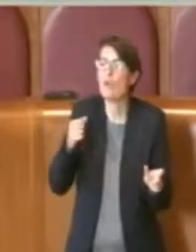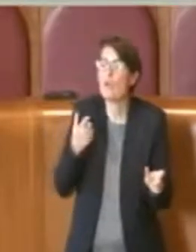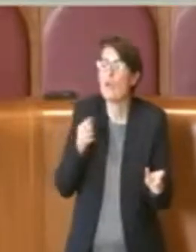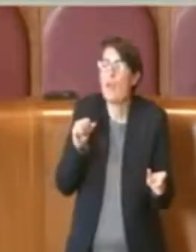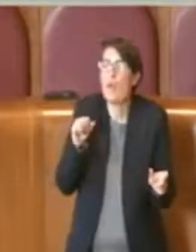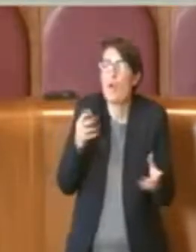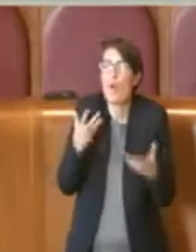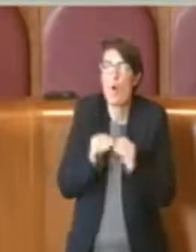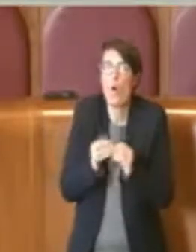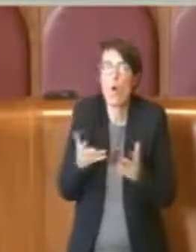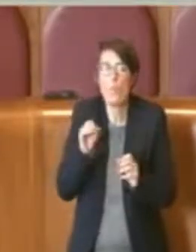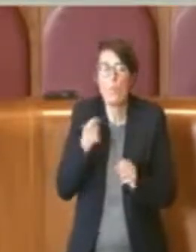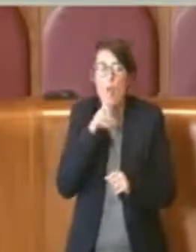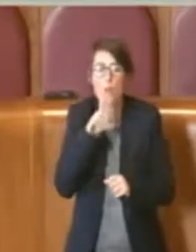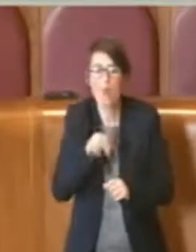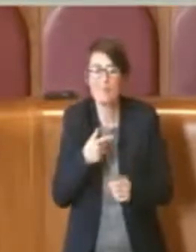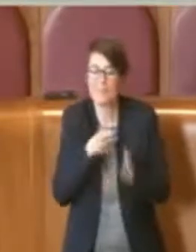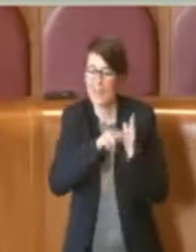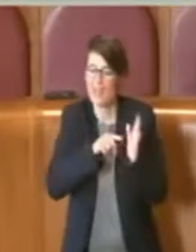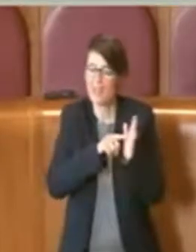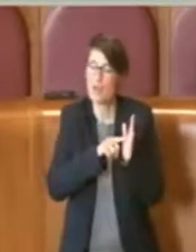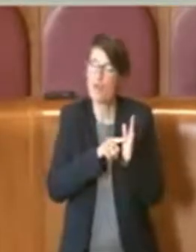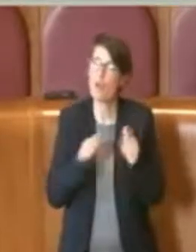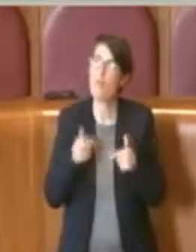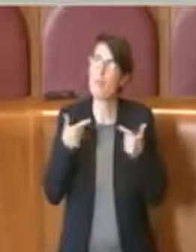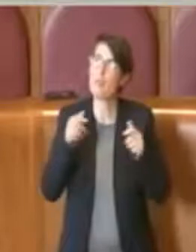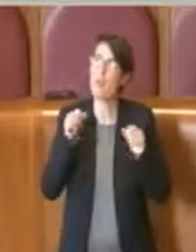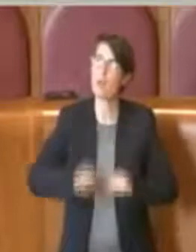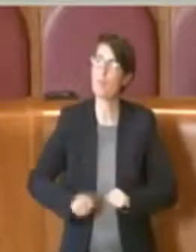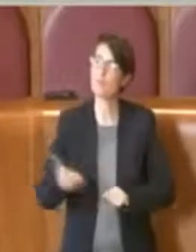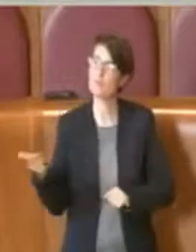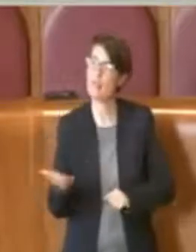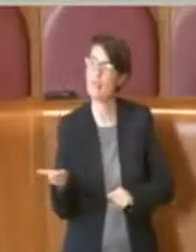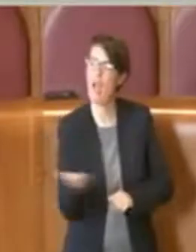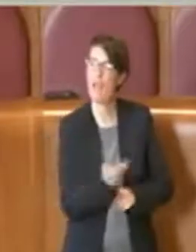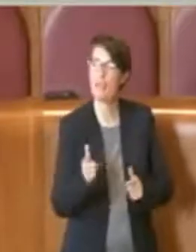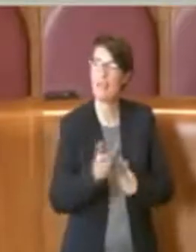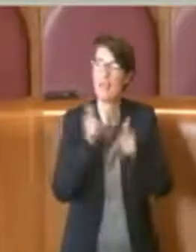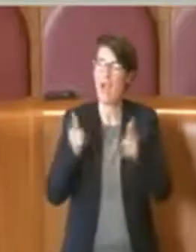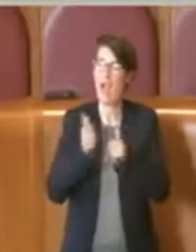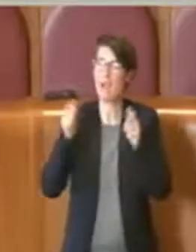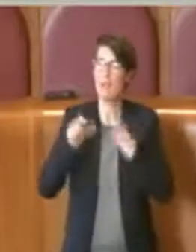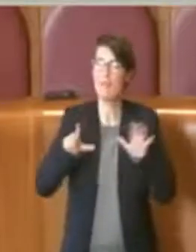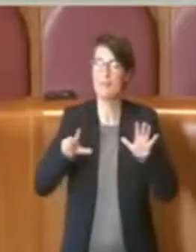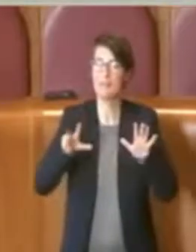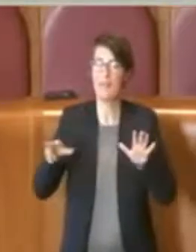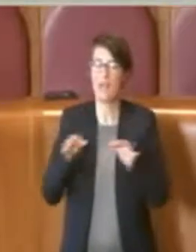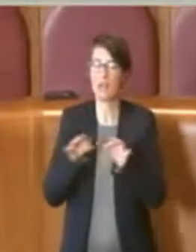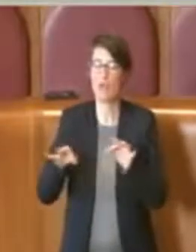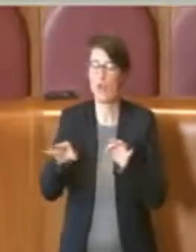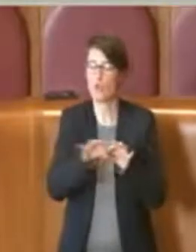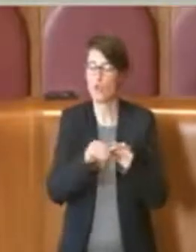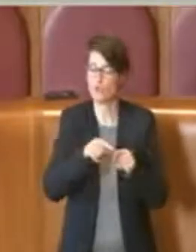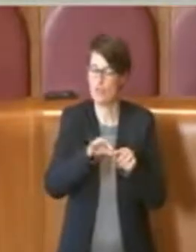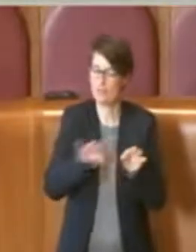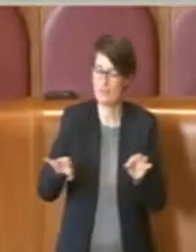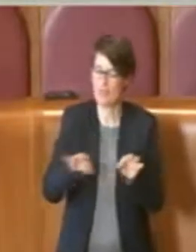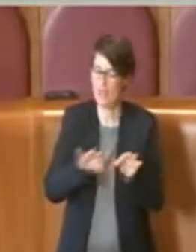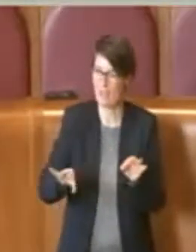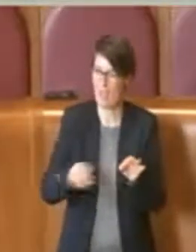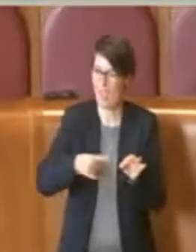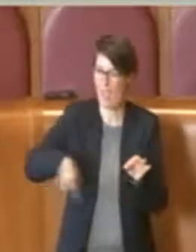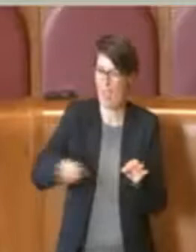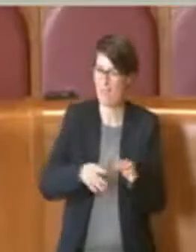degli alberi a di sotto dei 78 centimetri di circonferenza. So qual è l'articolo al quale fanno